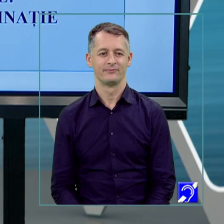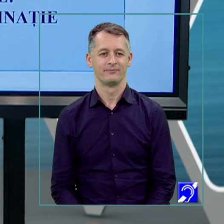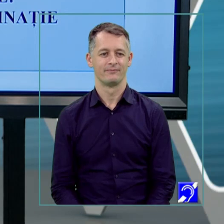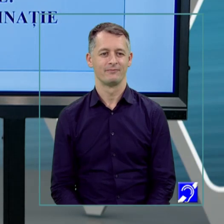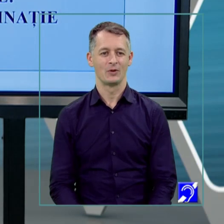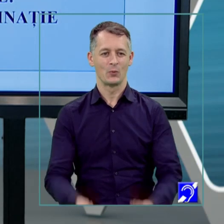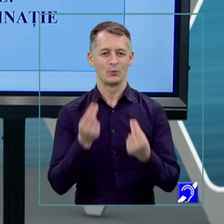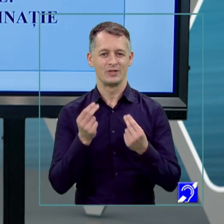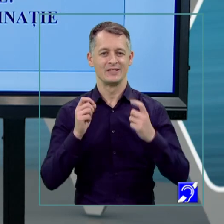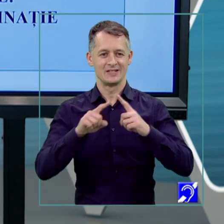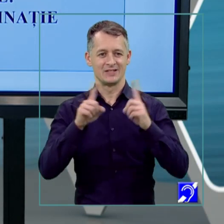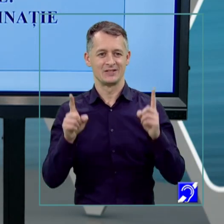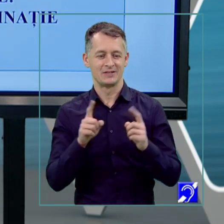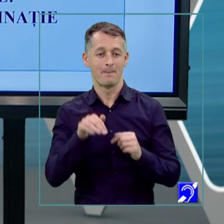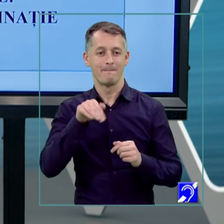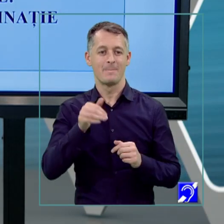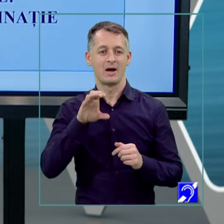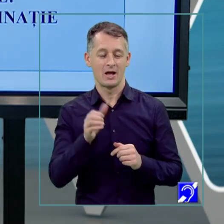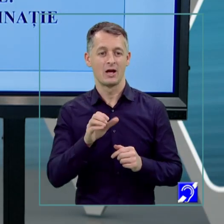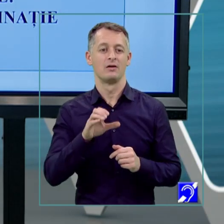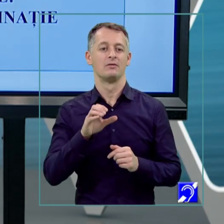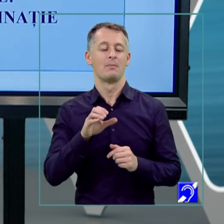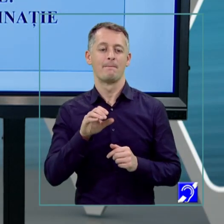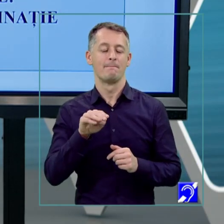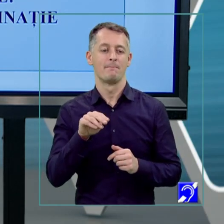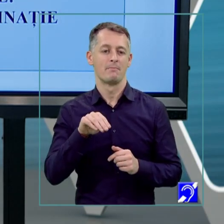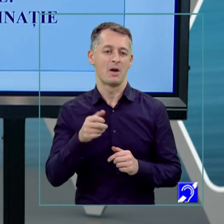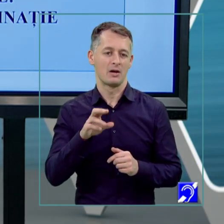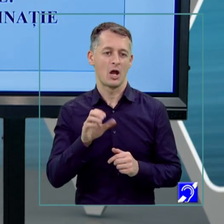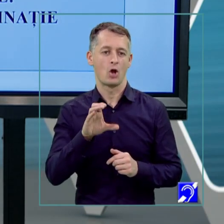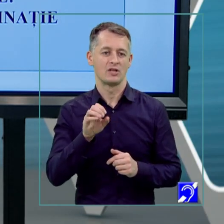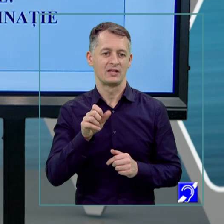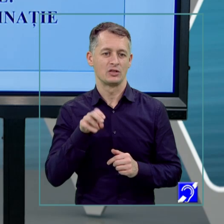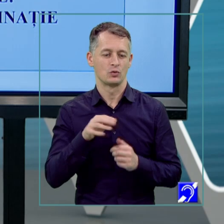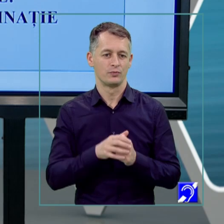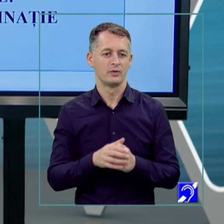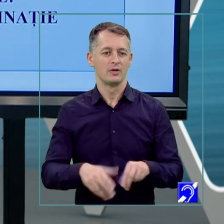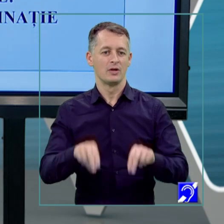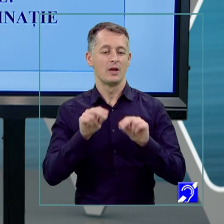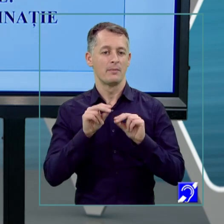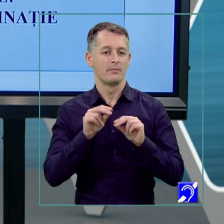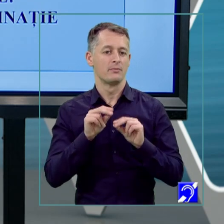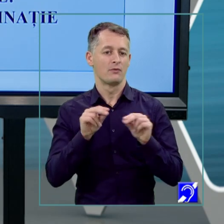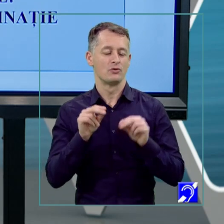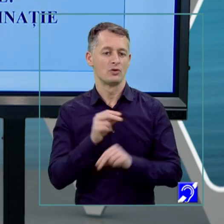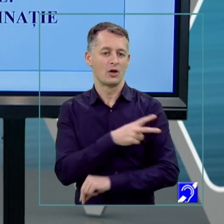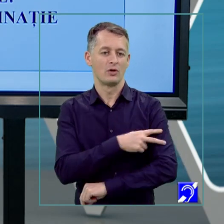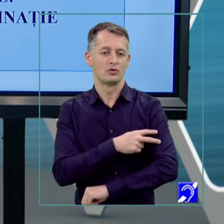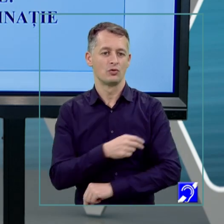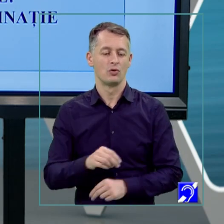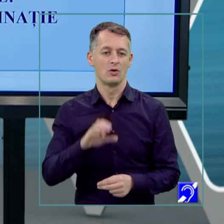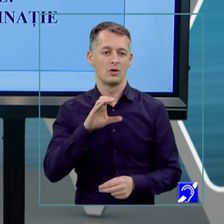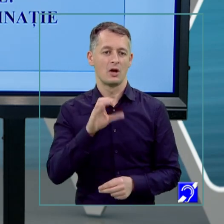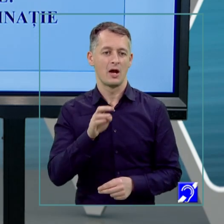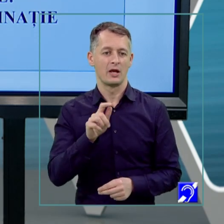Bună ziua! Mă numesc Mara Constantinescu. Sunt profesor de disciplină sociomane la Colegiul Naționalii de Carăgioale București. Și astăzi,